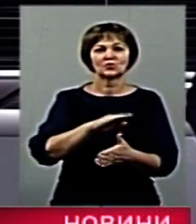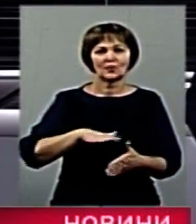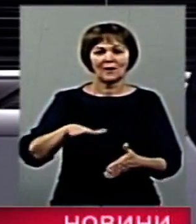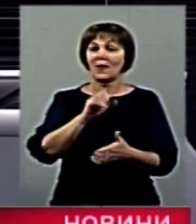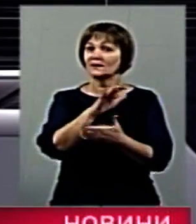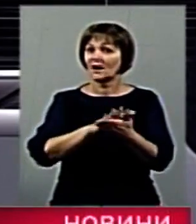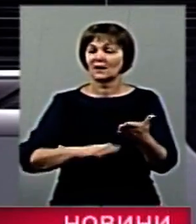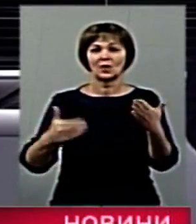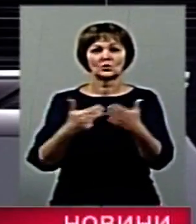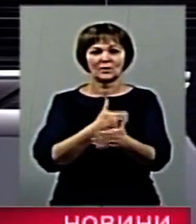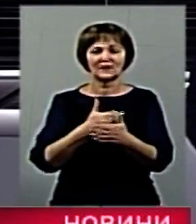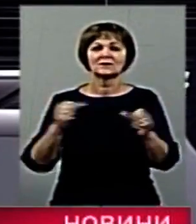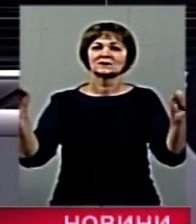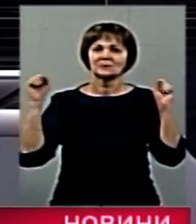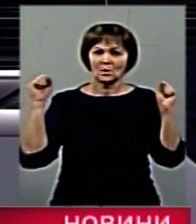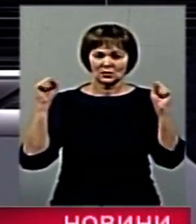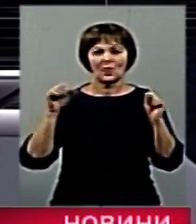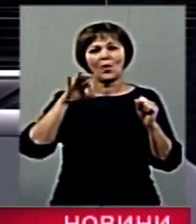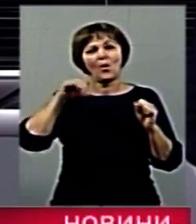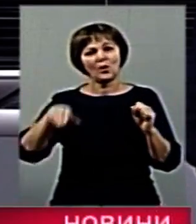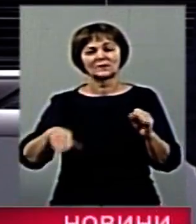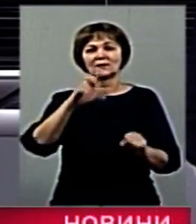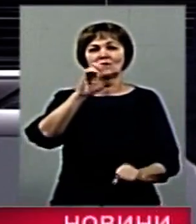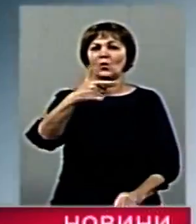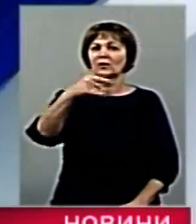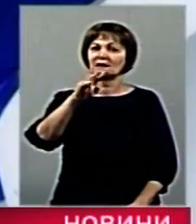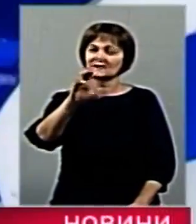А далі у випуску новини спорту від Сергія Богінського.